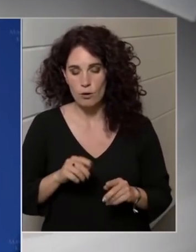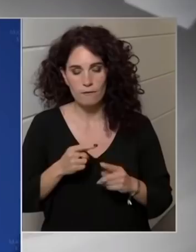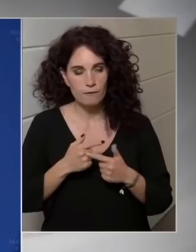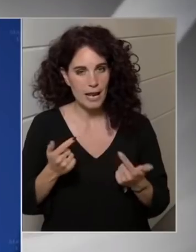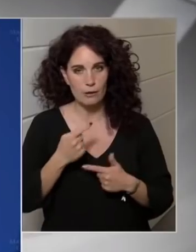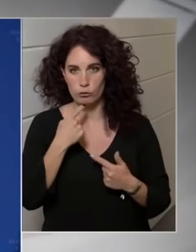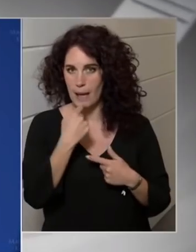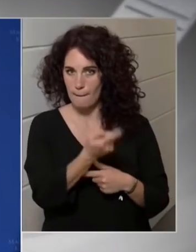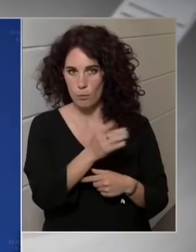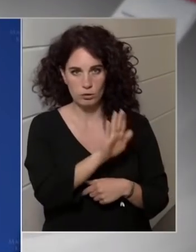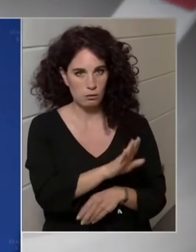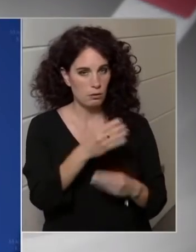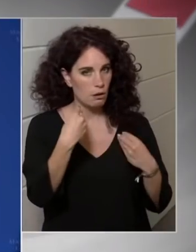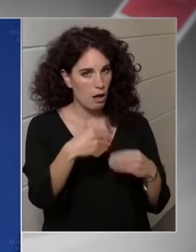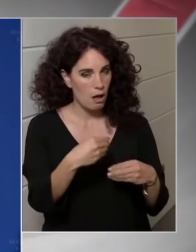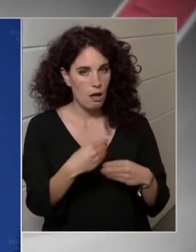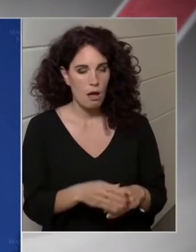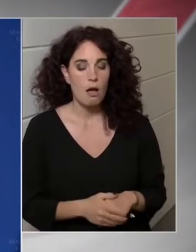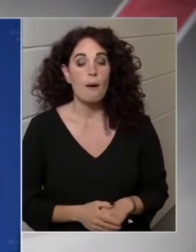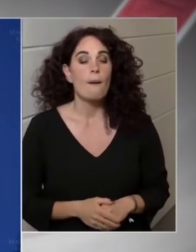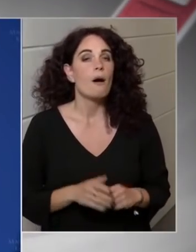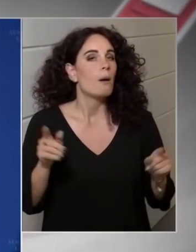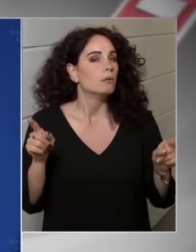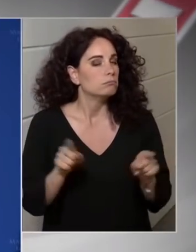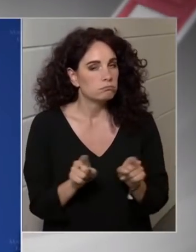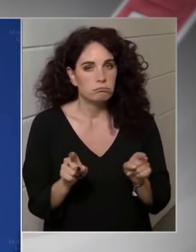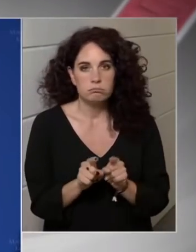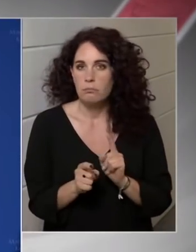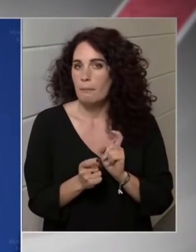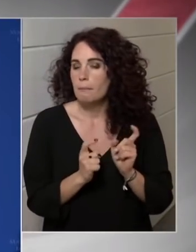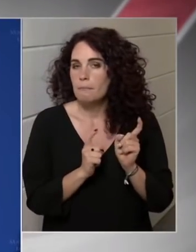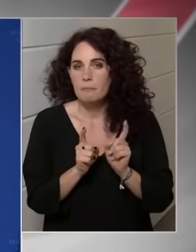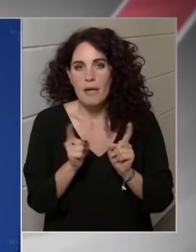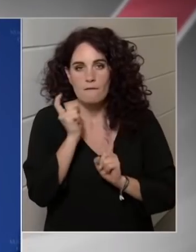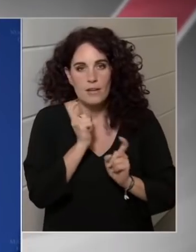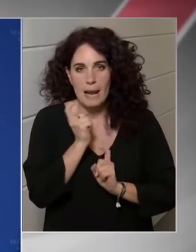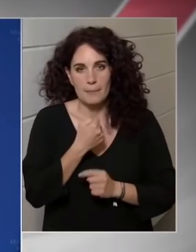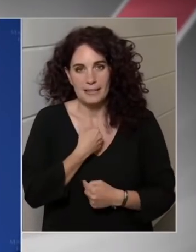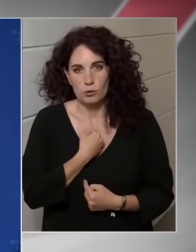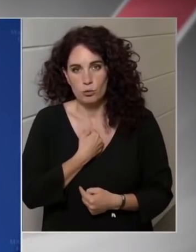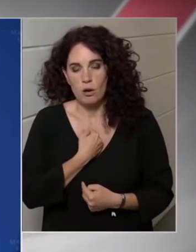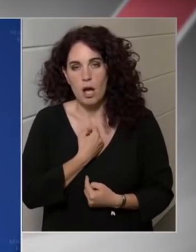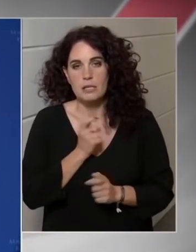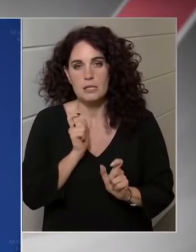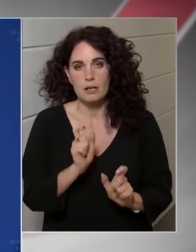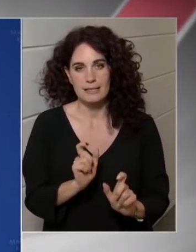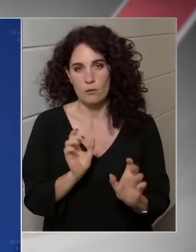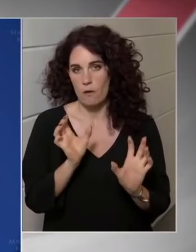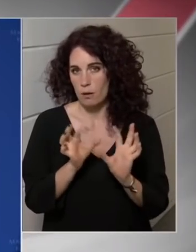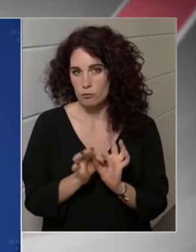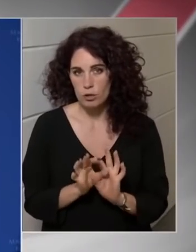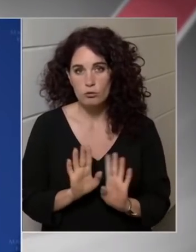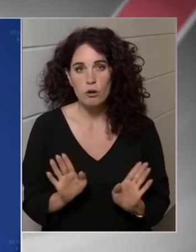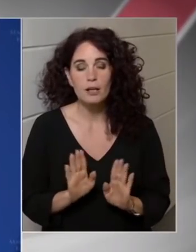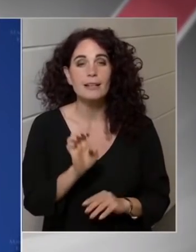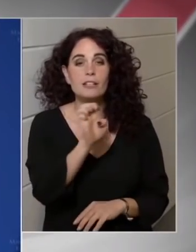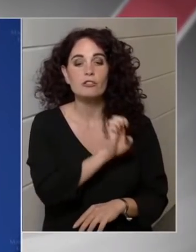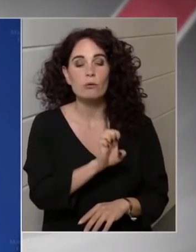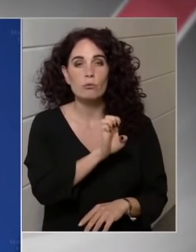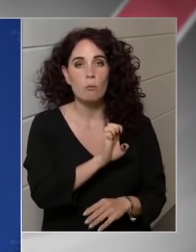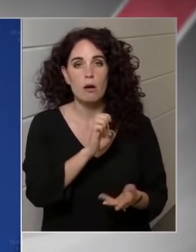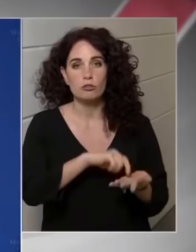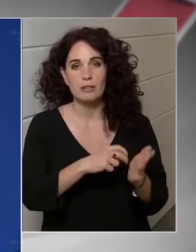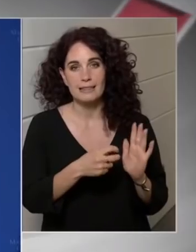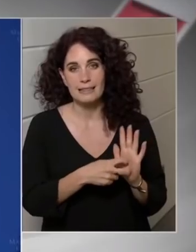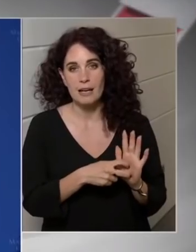elmondta azt, hogy függetlenül attól, hogy mi a véleményünk a szankciókkal kapcsolatosan, és hogy Európa egyszer stratégiai is